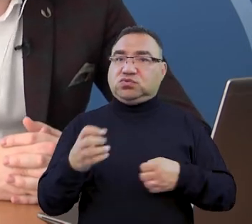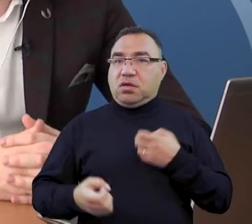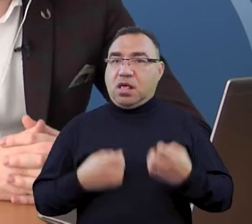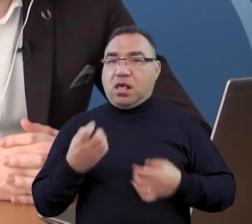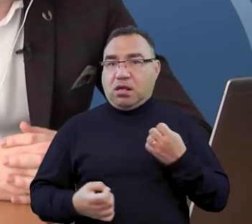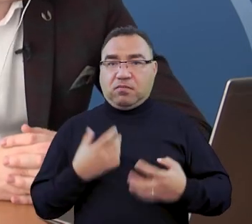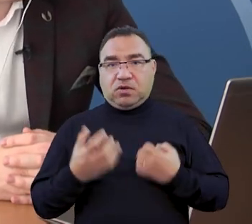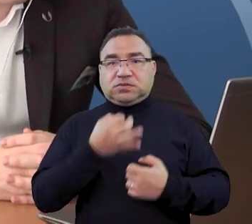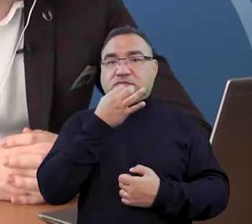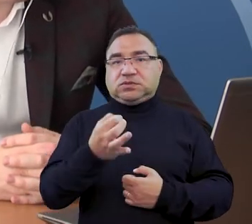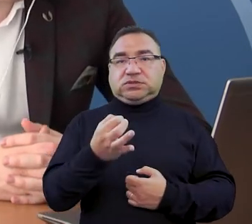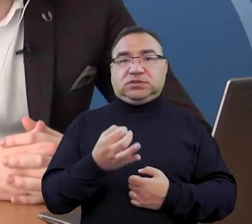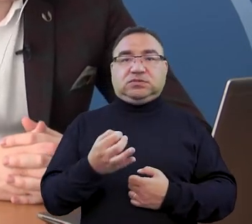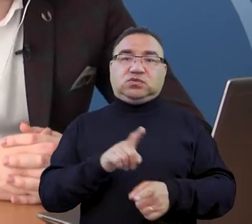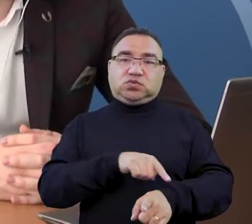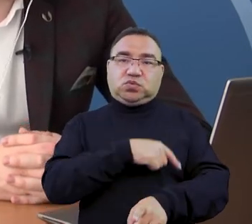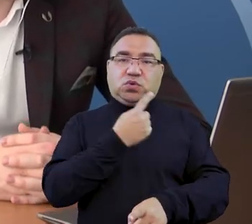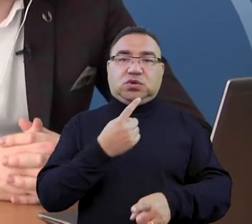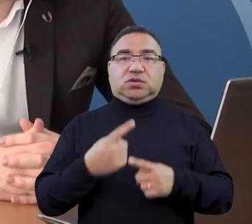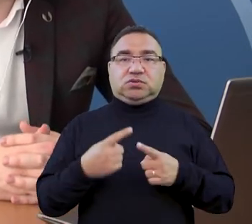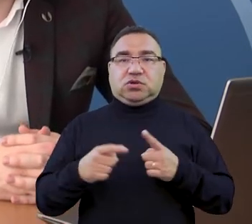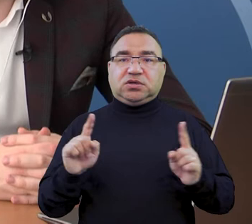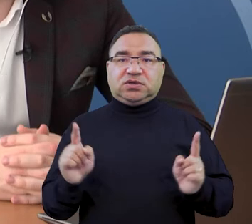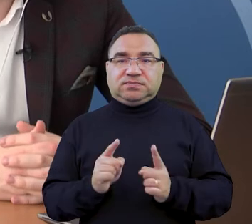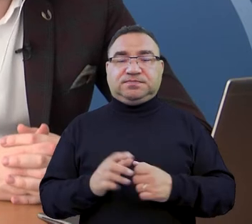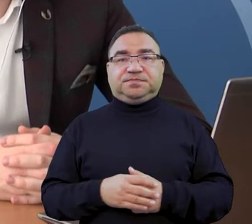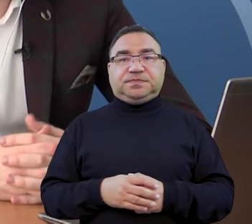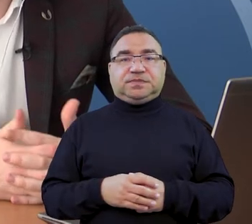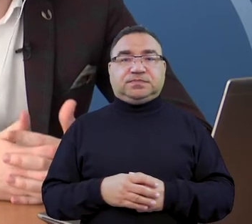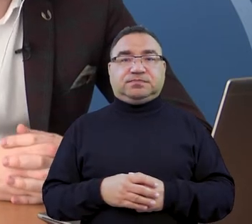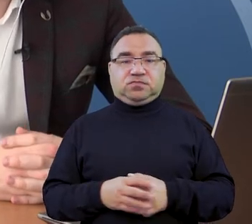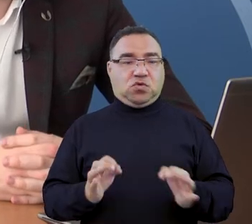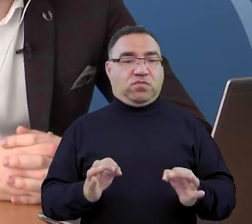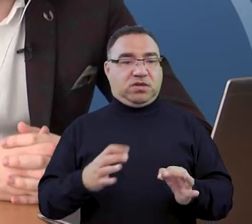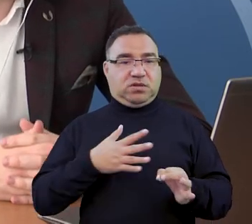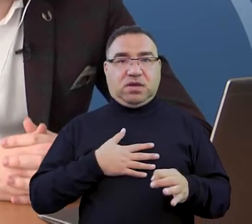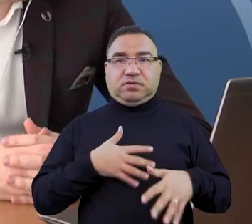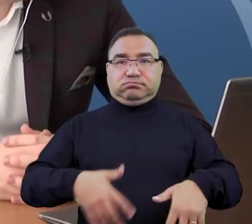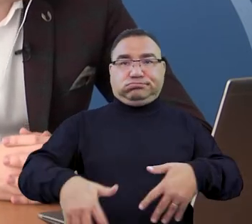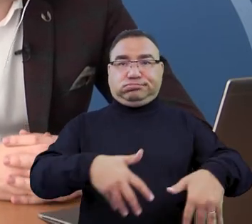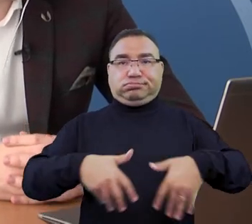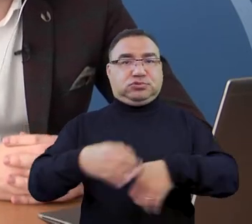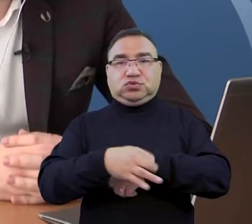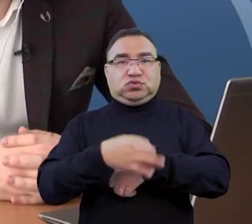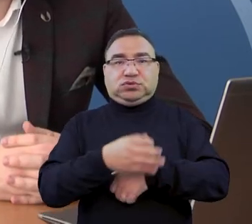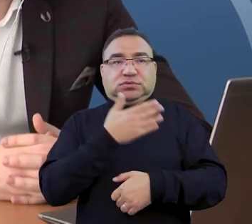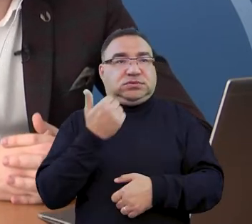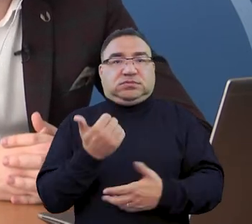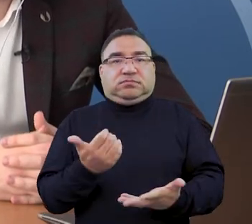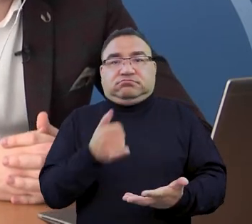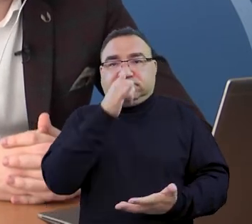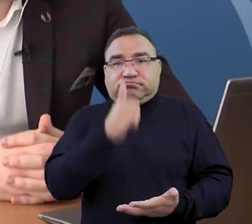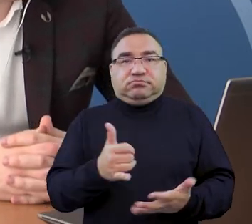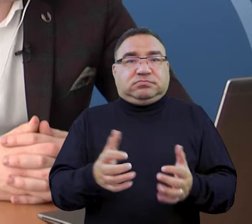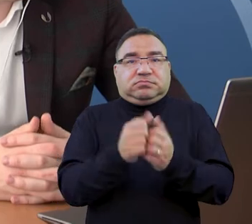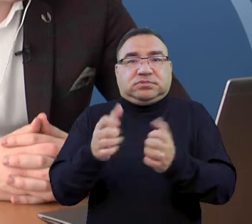emocji. Pytanie jest bardzo długie, ale postaram się to pytanie troszkę skrócić. Obecnie mamy spore bezrobocia, studenci nie są w pełni dyspozycyjni i często